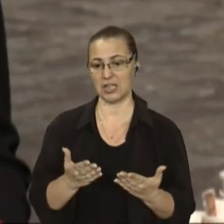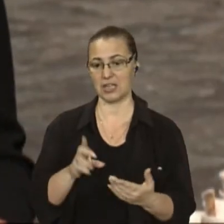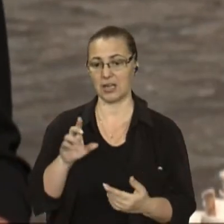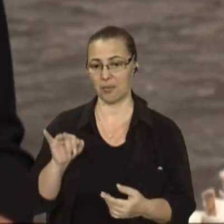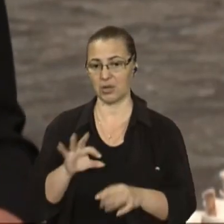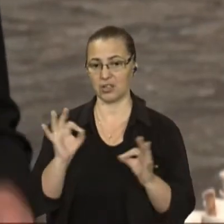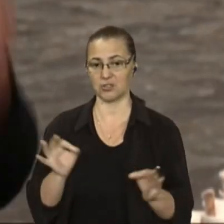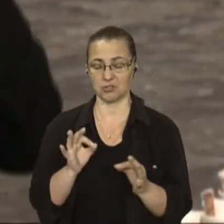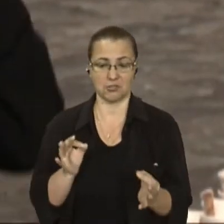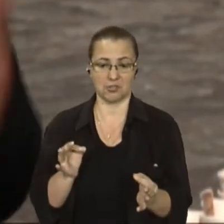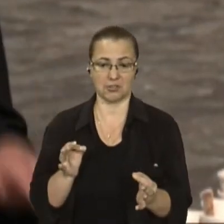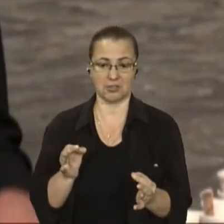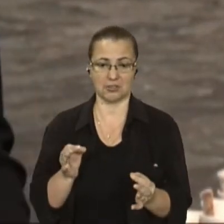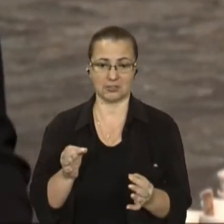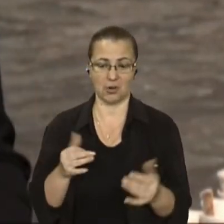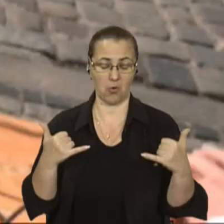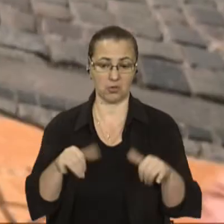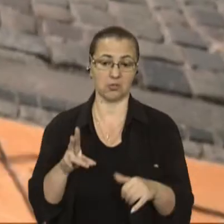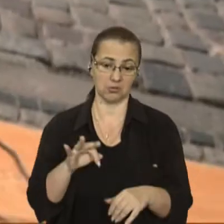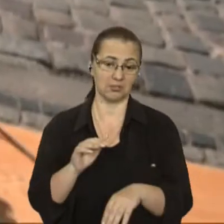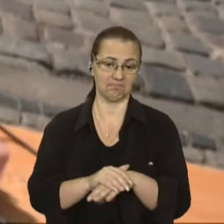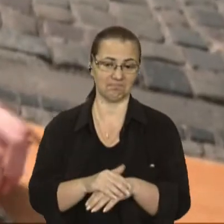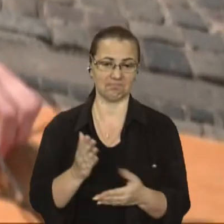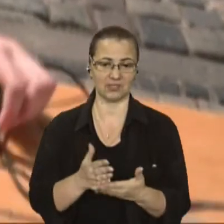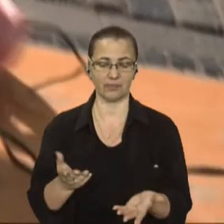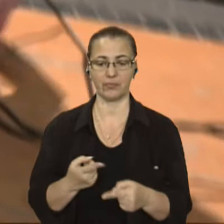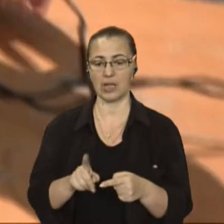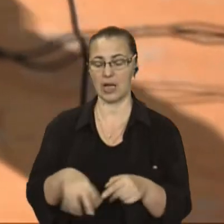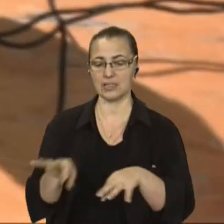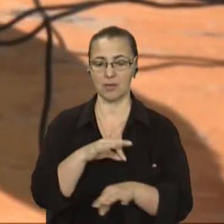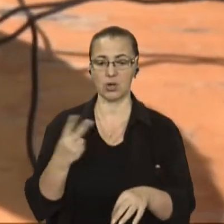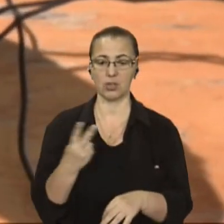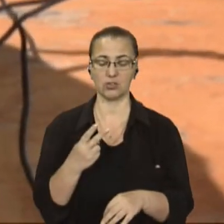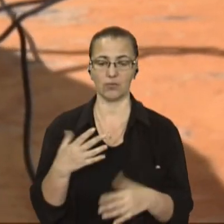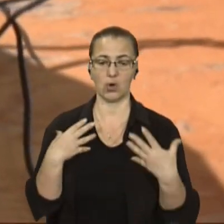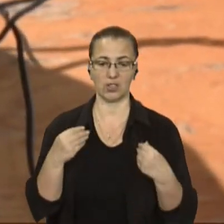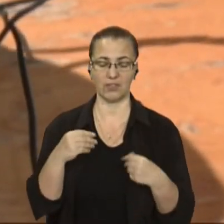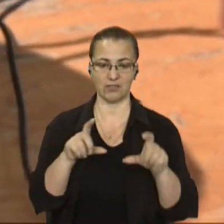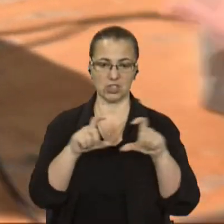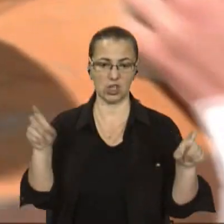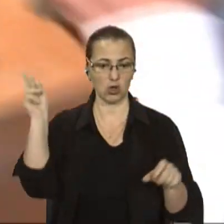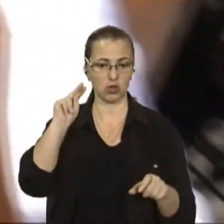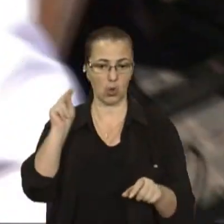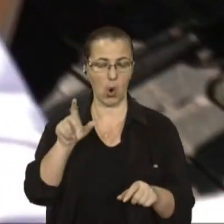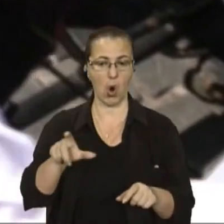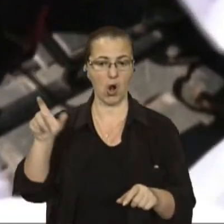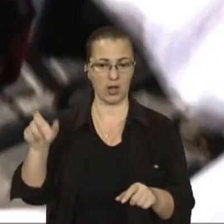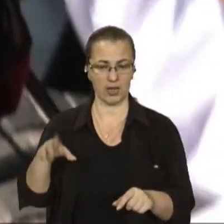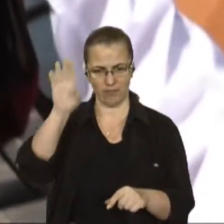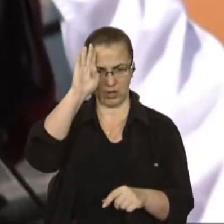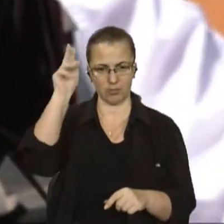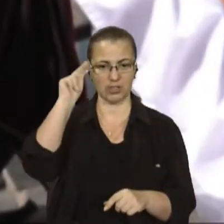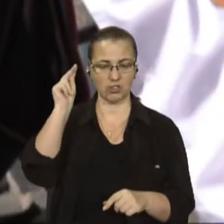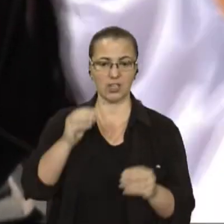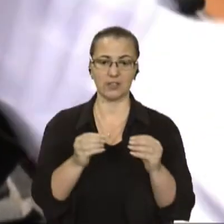неймовірного, але виявляється, що ні. А це вже проєкт двох львівських школярів – Максима Ланя та Андрія Веліховського. Хлопці